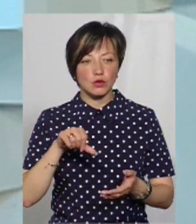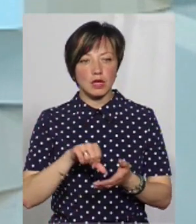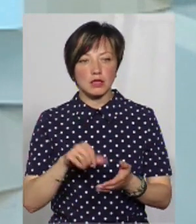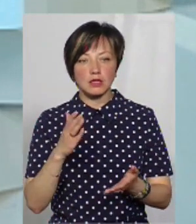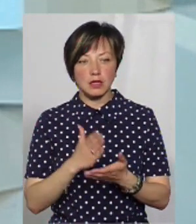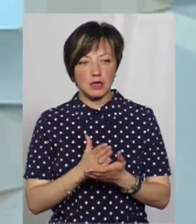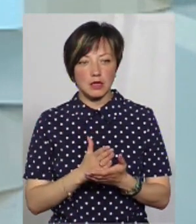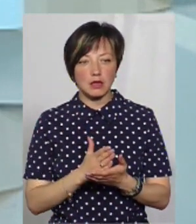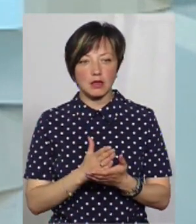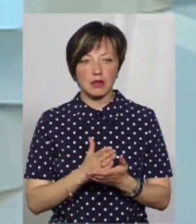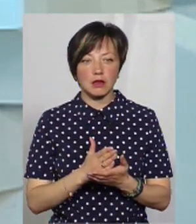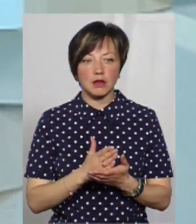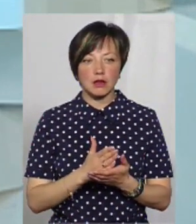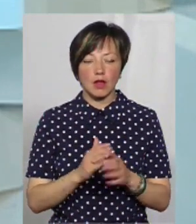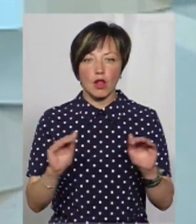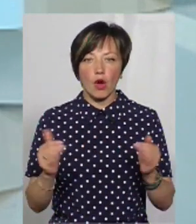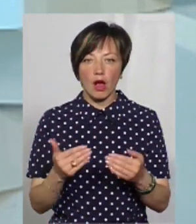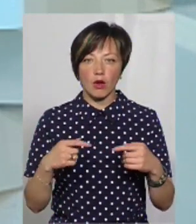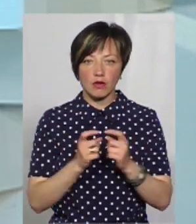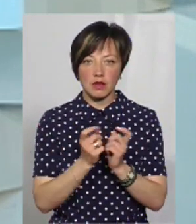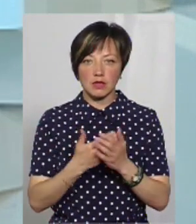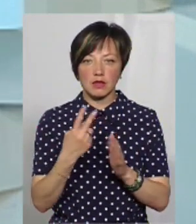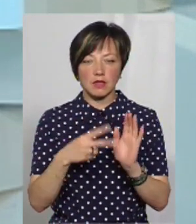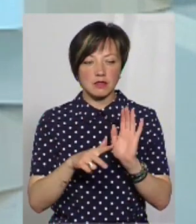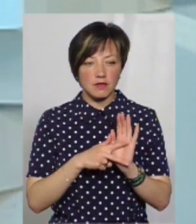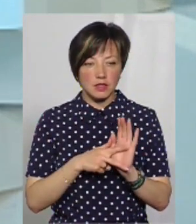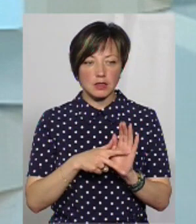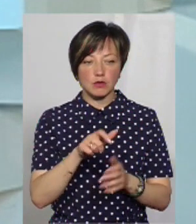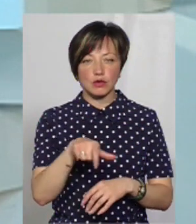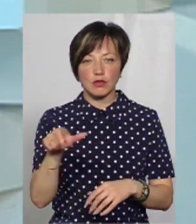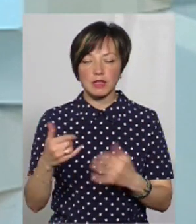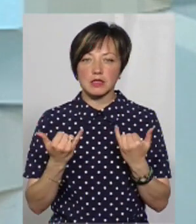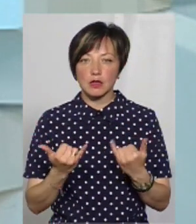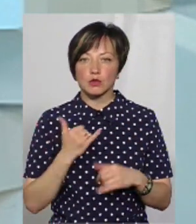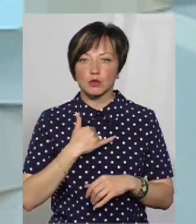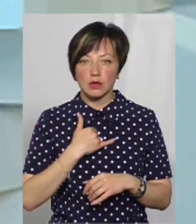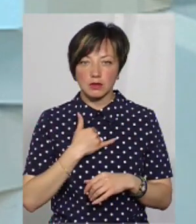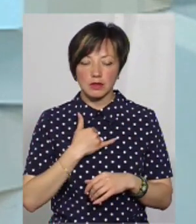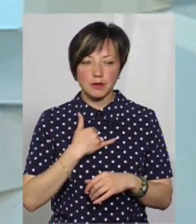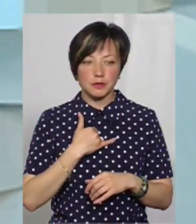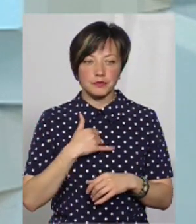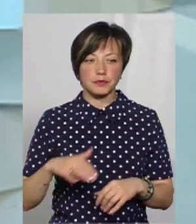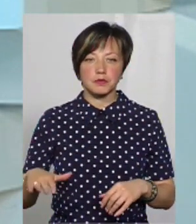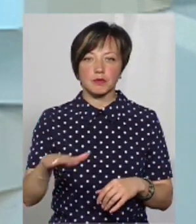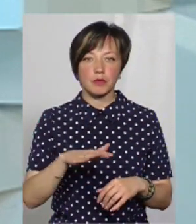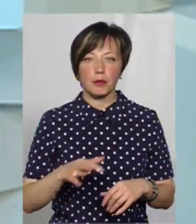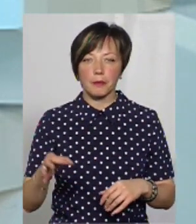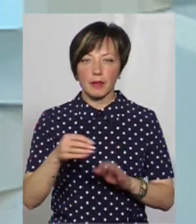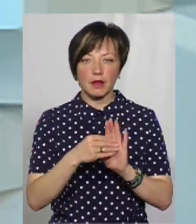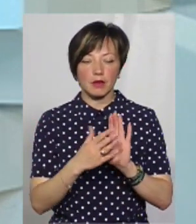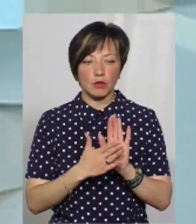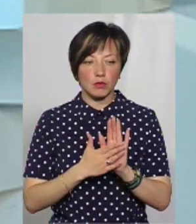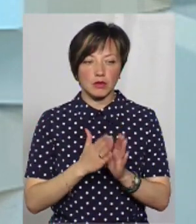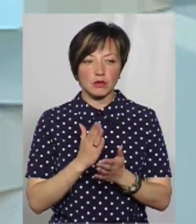Є учасники бойових дій, зрозуміло, локальних конфліктів, їх є 28. Зараз в нас на території області на